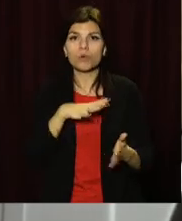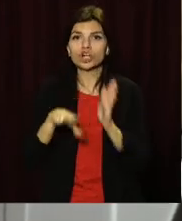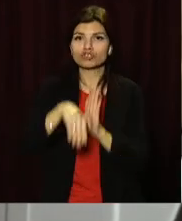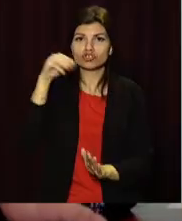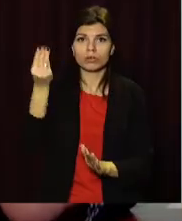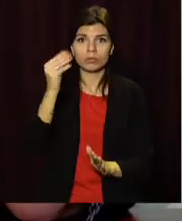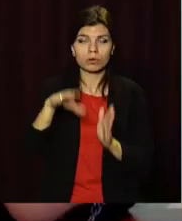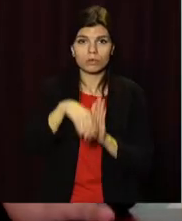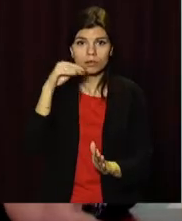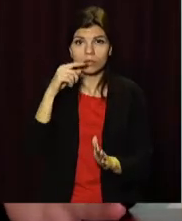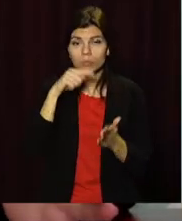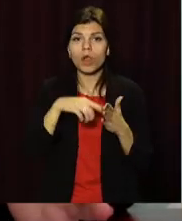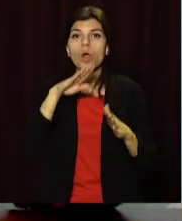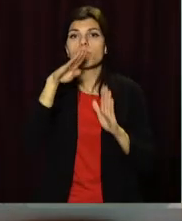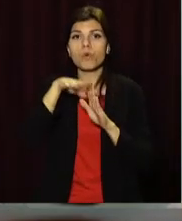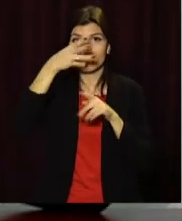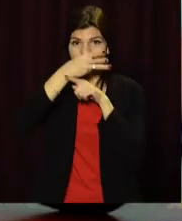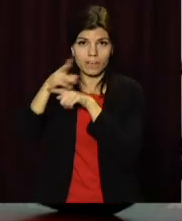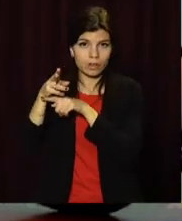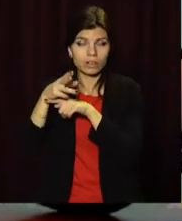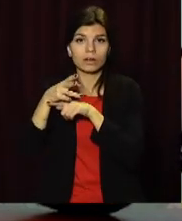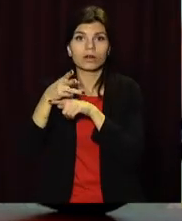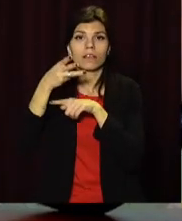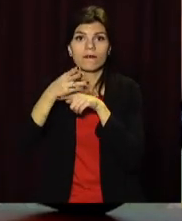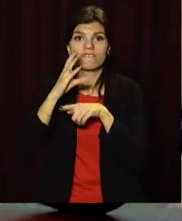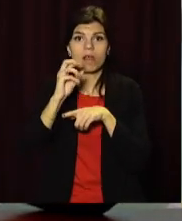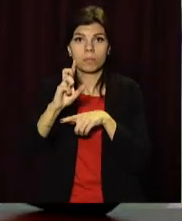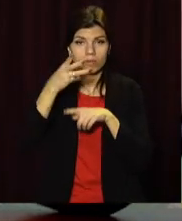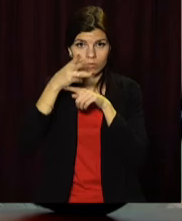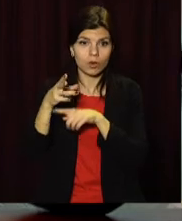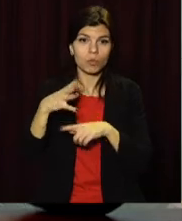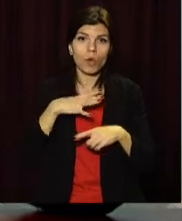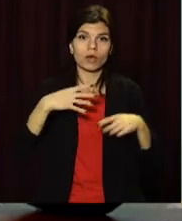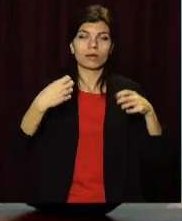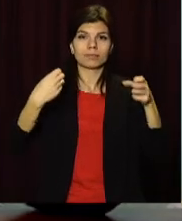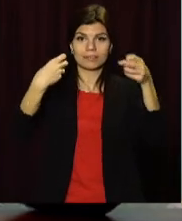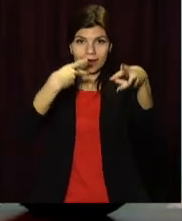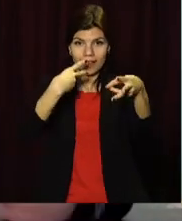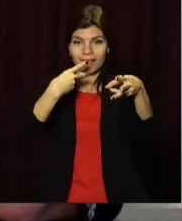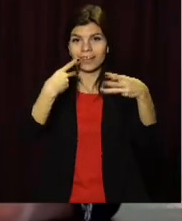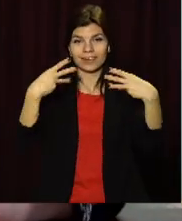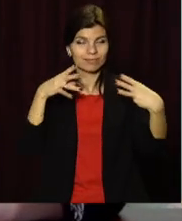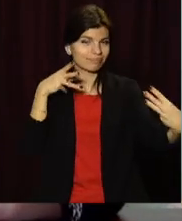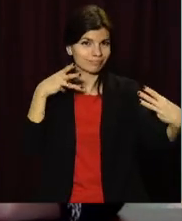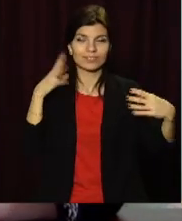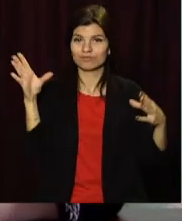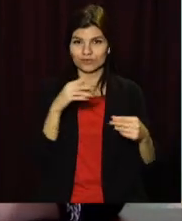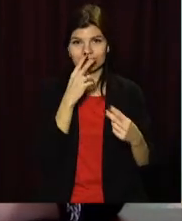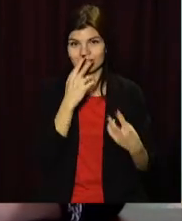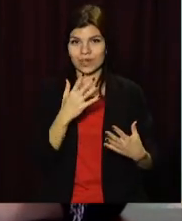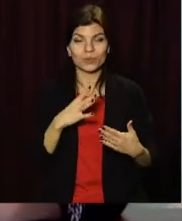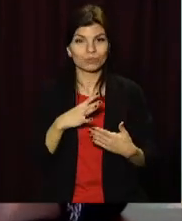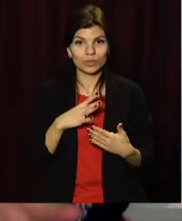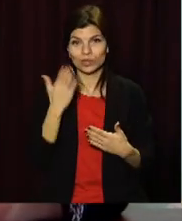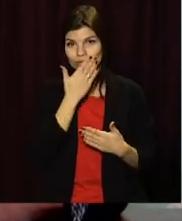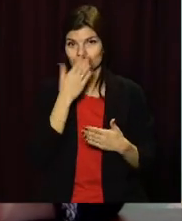Під відеоспостереженням веб-камера була направлена з одного боку, ноутбук сте, а з іншого боку. Тобто,